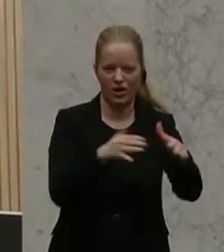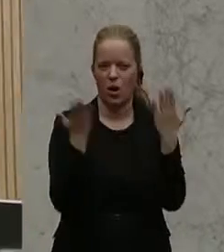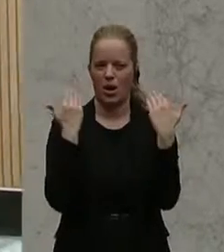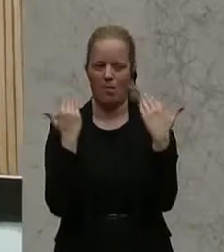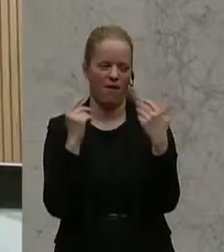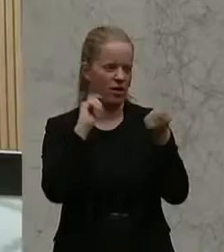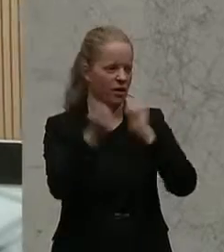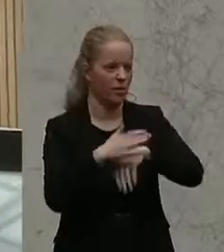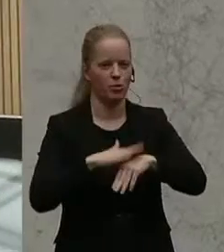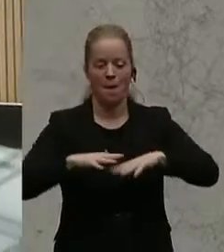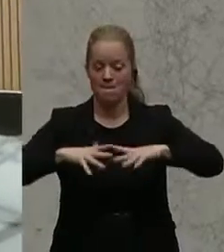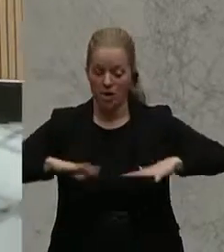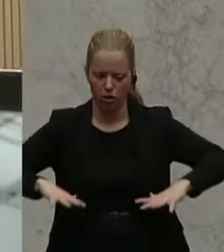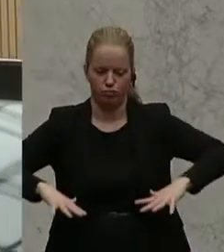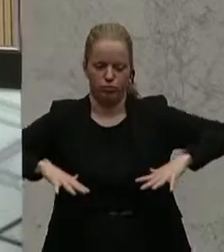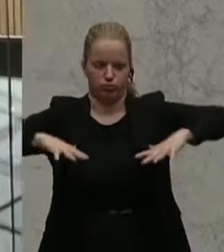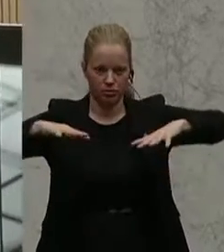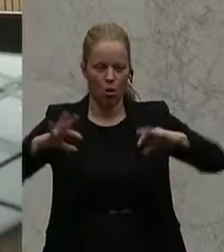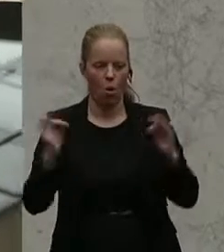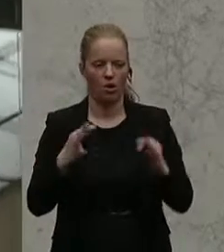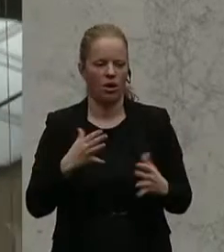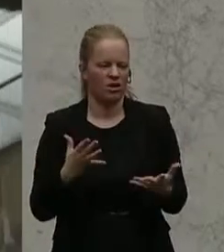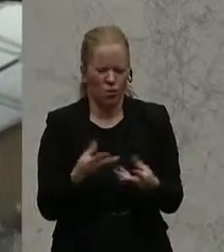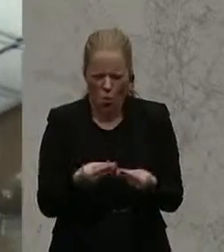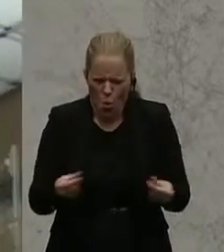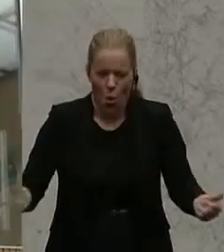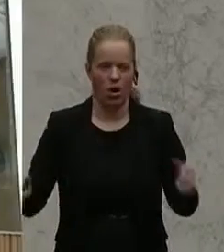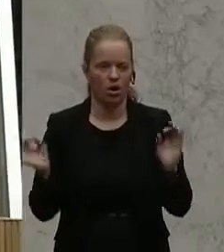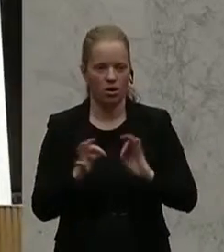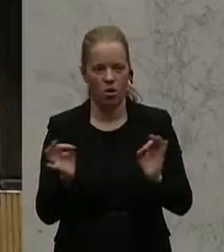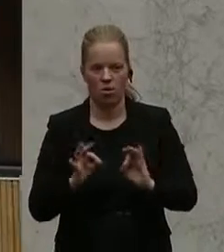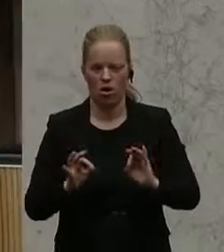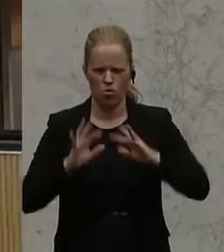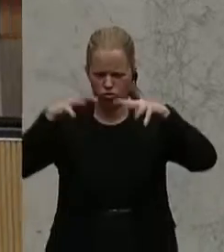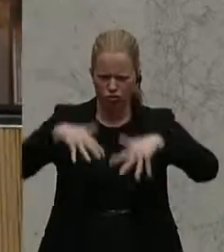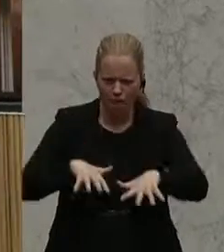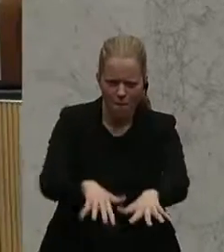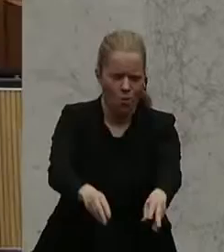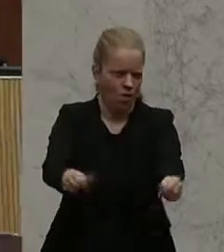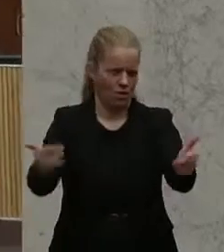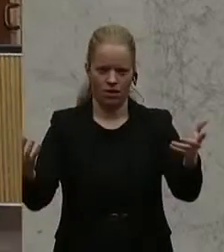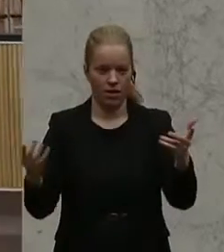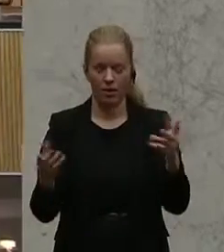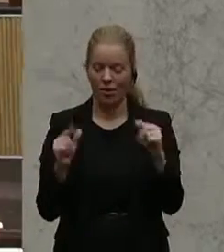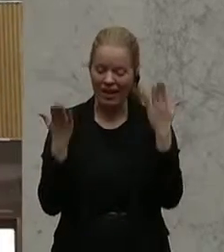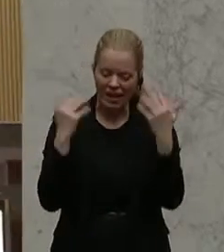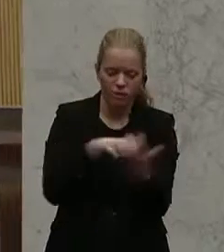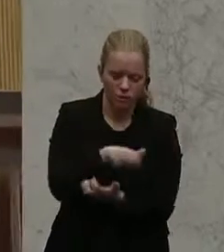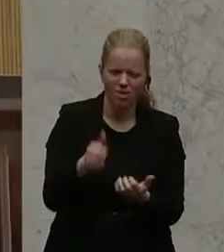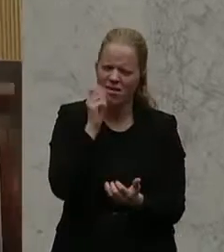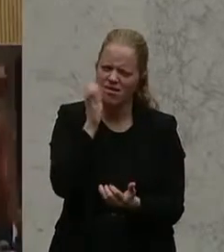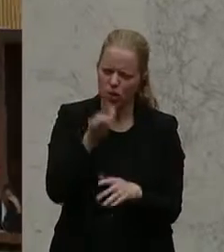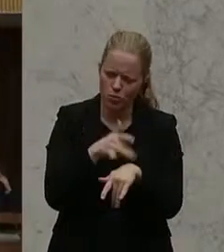Erhöhung des Meeresspiegels, sei es Dürren, sei es Überschwemmungen, sei es einfach diese Klimakatastrophen, die wir einfach tagtäglich spüren, sind Gründe